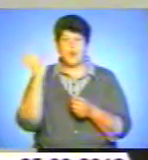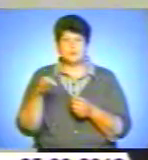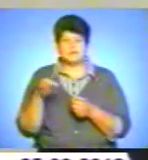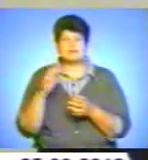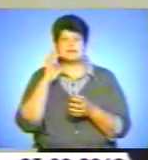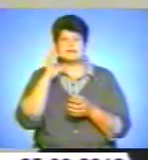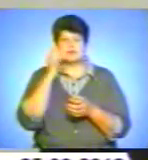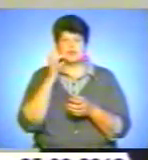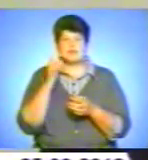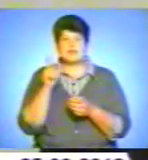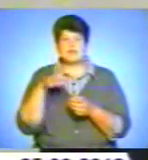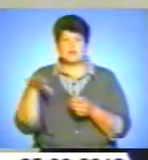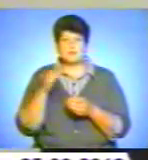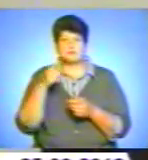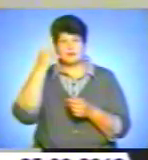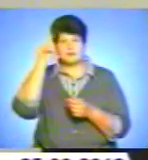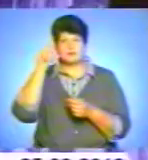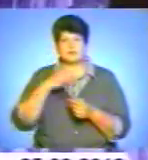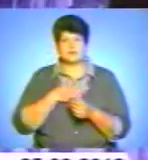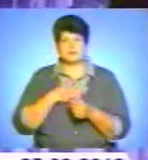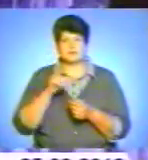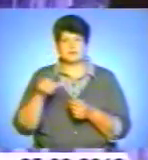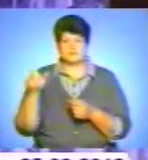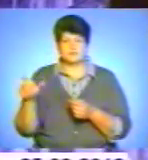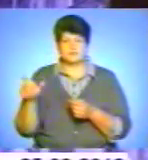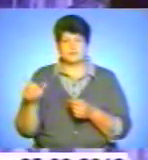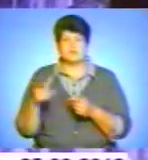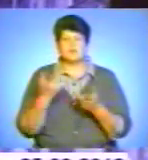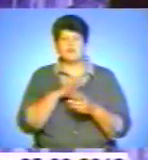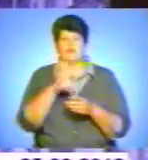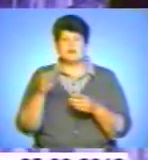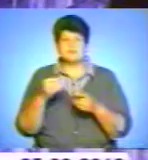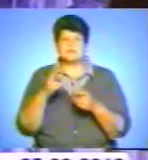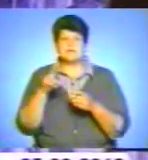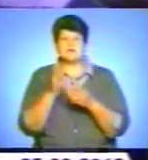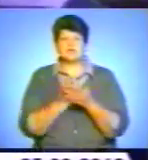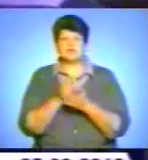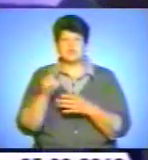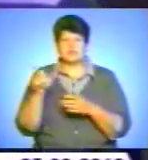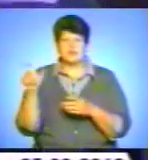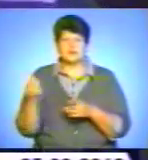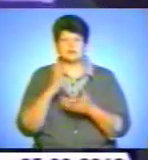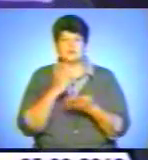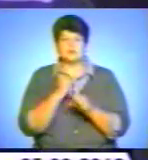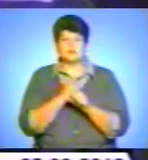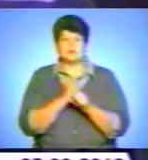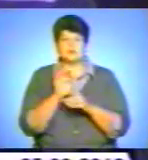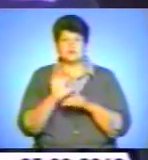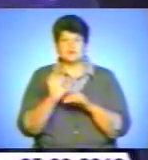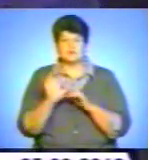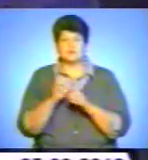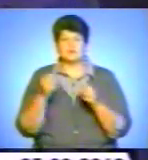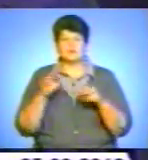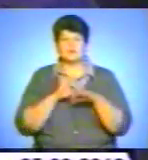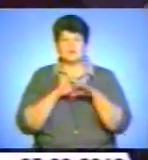серйозних європейських знань нашими людьми. До речі, весь персонал, що працює на виробництві, пройшов фахову підготовку у постачальників в